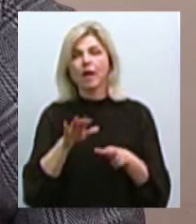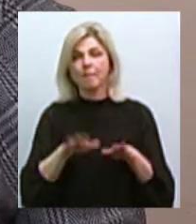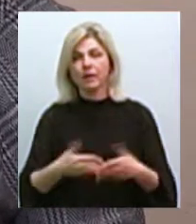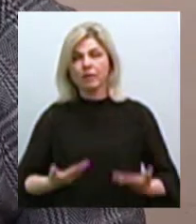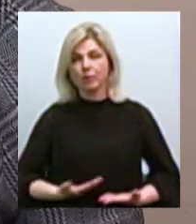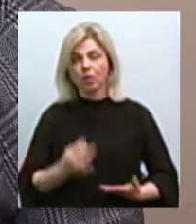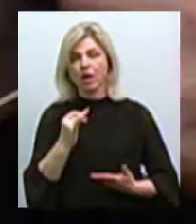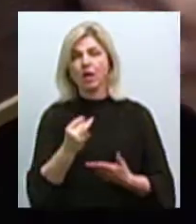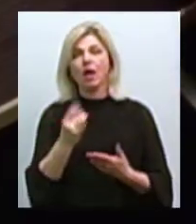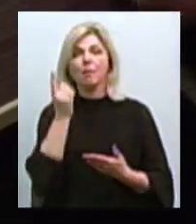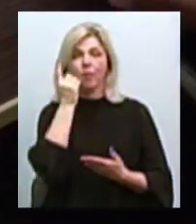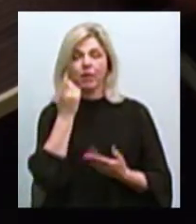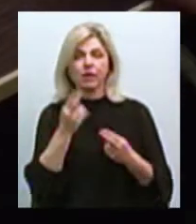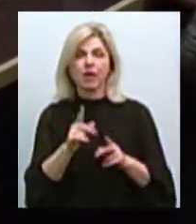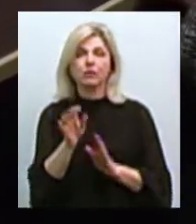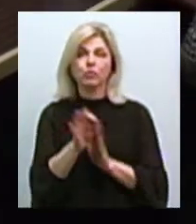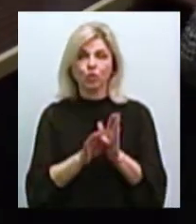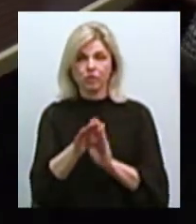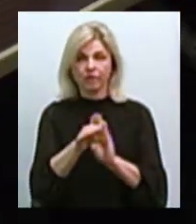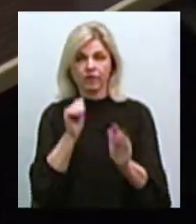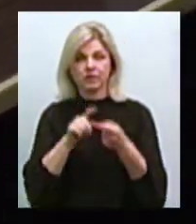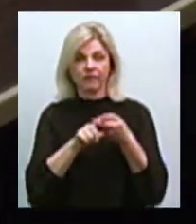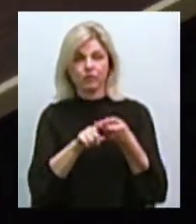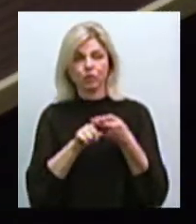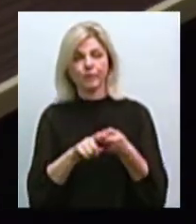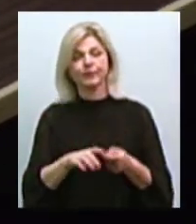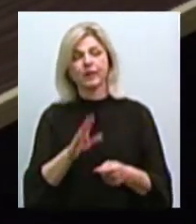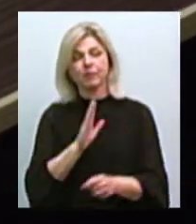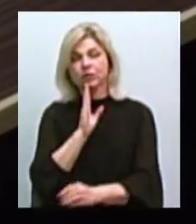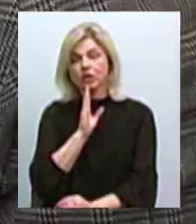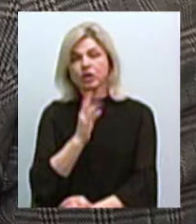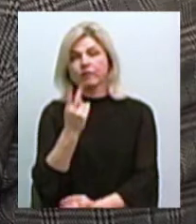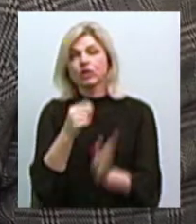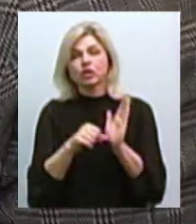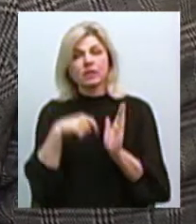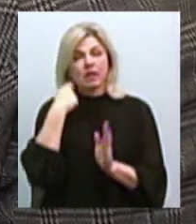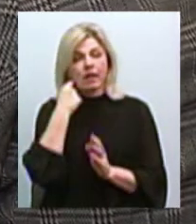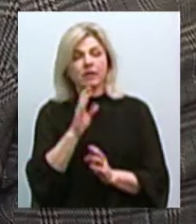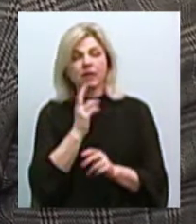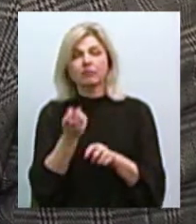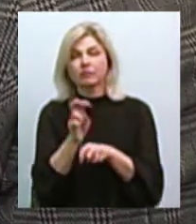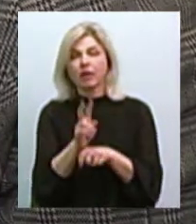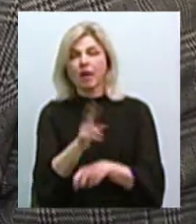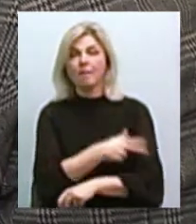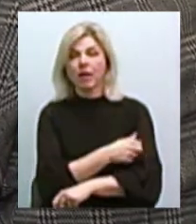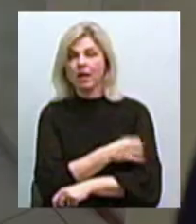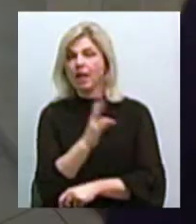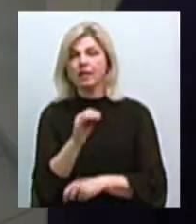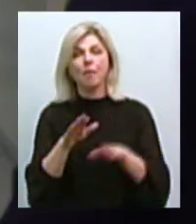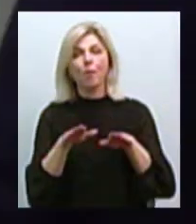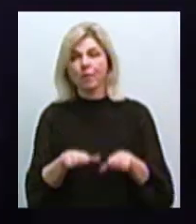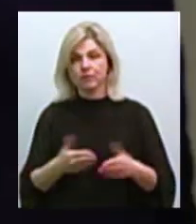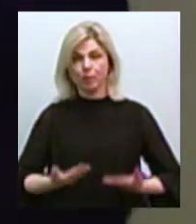екстреного зв'язку. Обрала свого лікаря сьогодні 26-річна Вікторія Вахтенкова. Дівчина звернулася до лікарні не за місцем проживання.